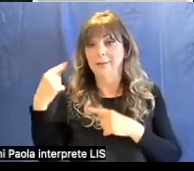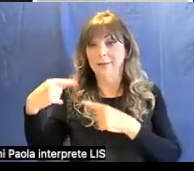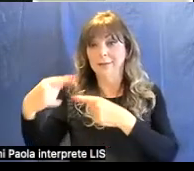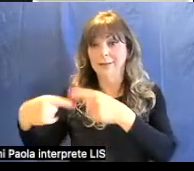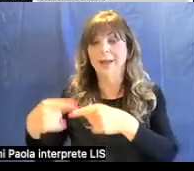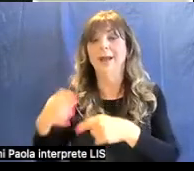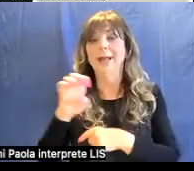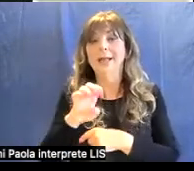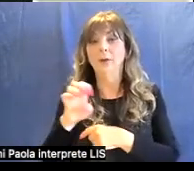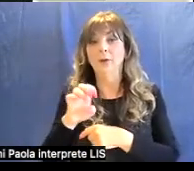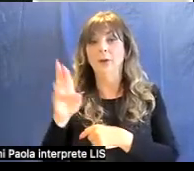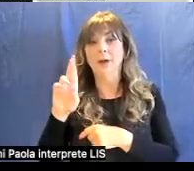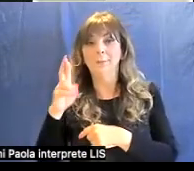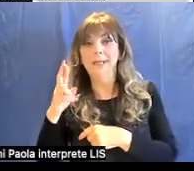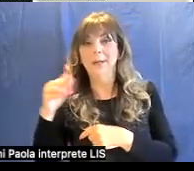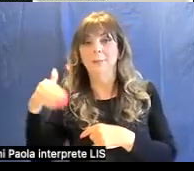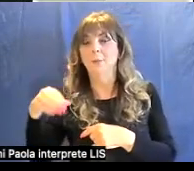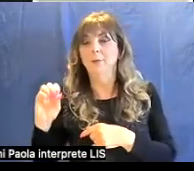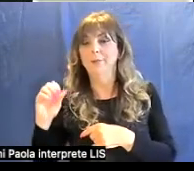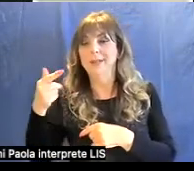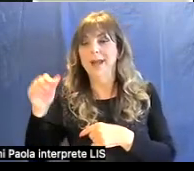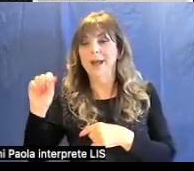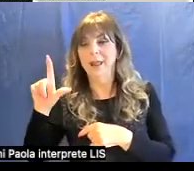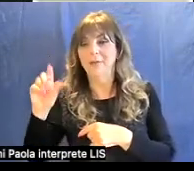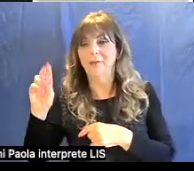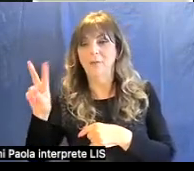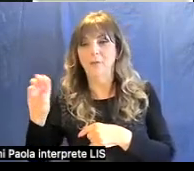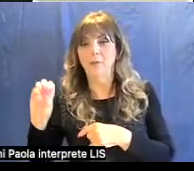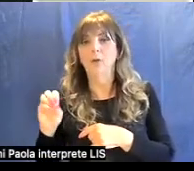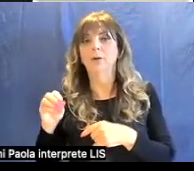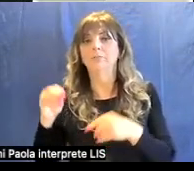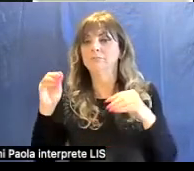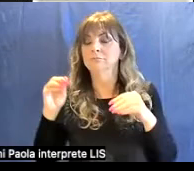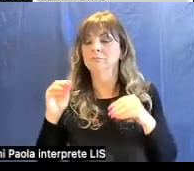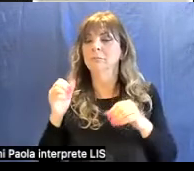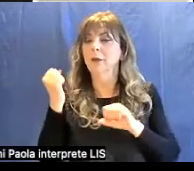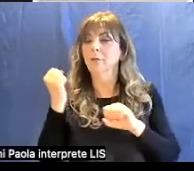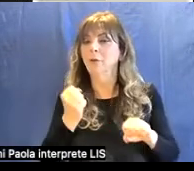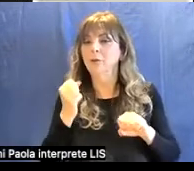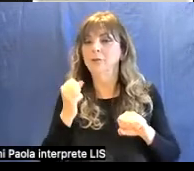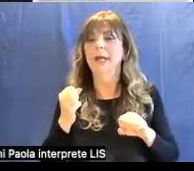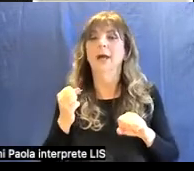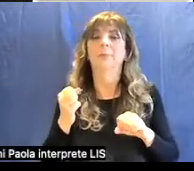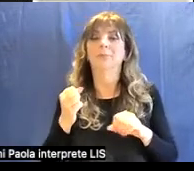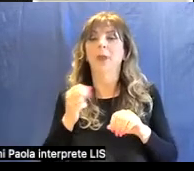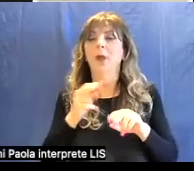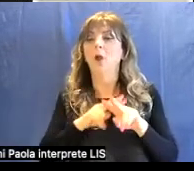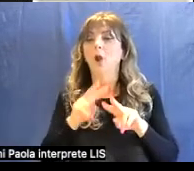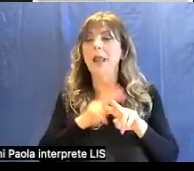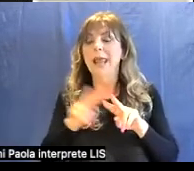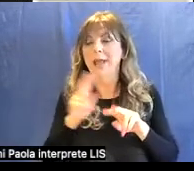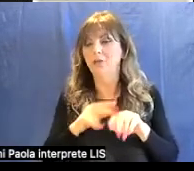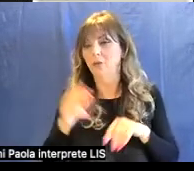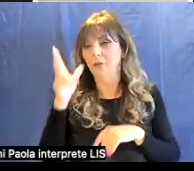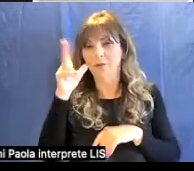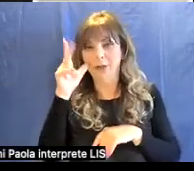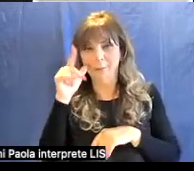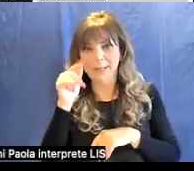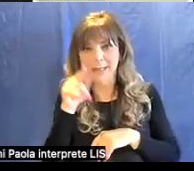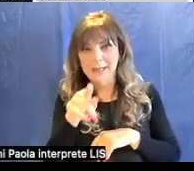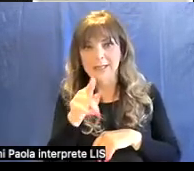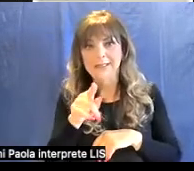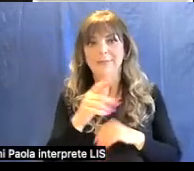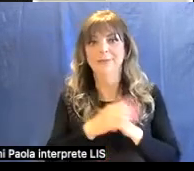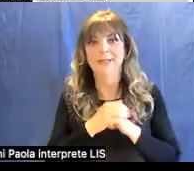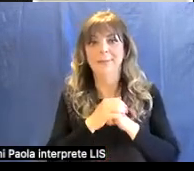Eleonora Ramirez Montalvo vi istituisce un collegio femminile, un educandato, detto delle minime ancile della Santissima